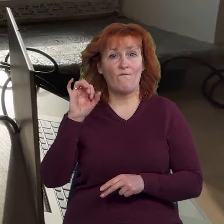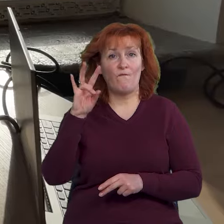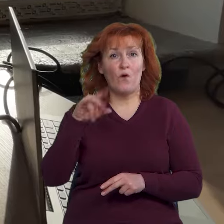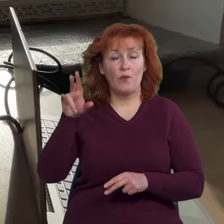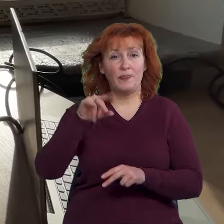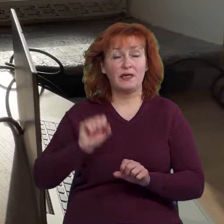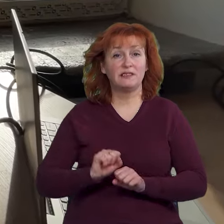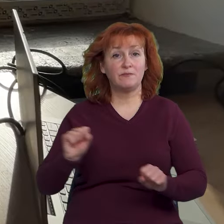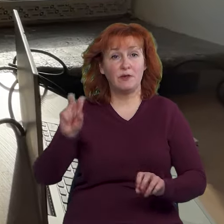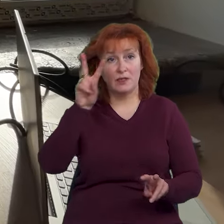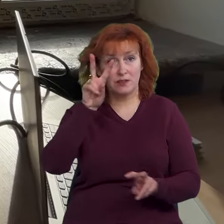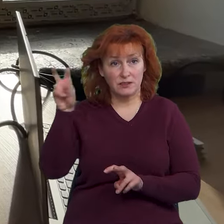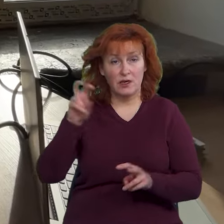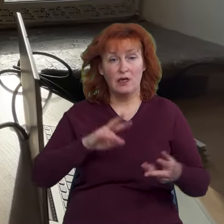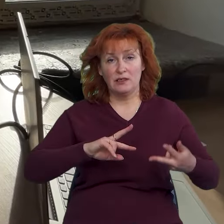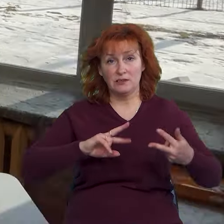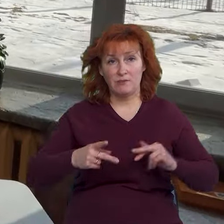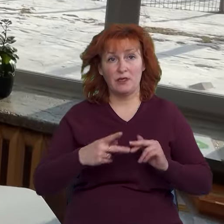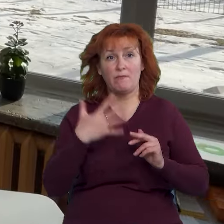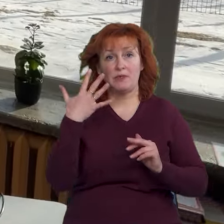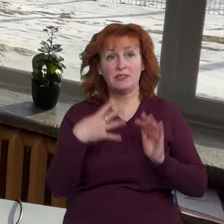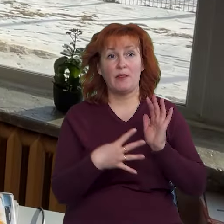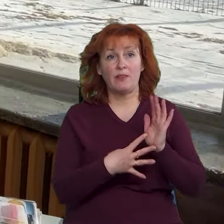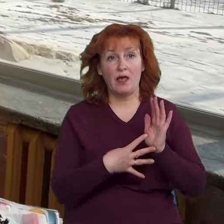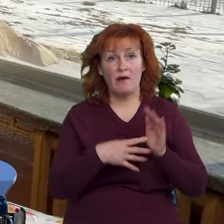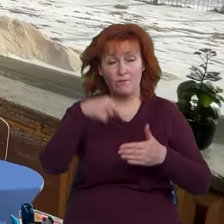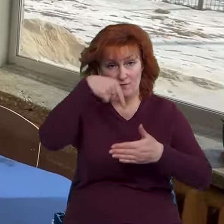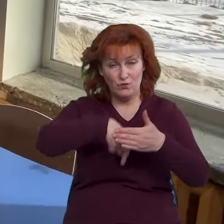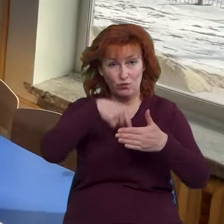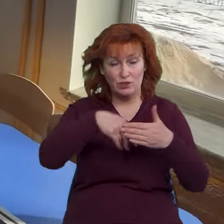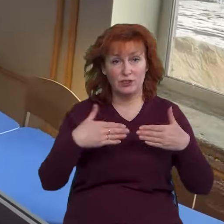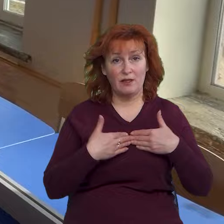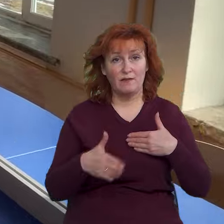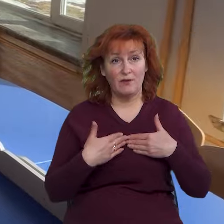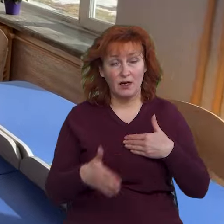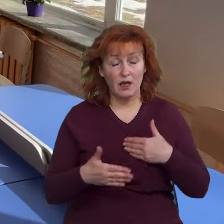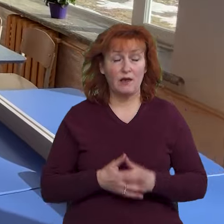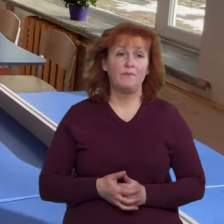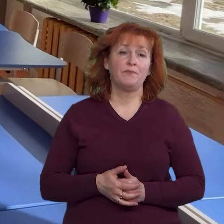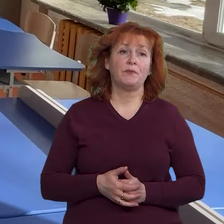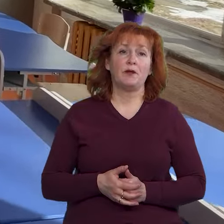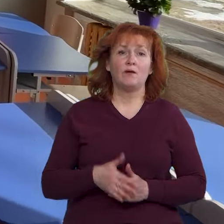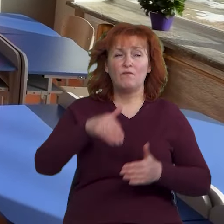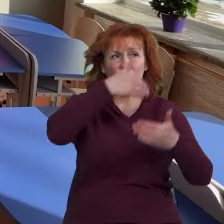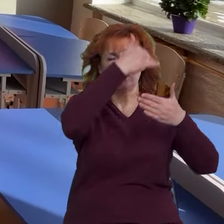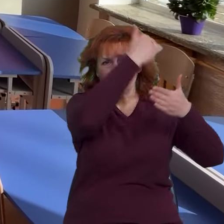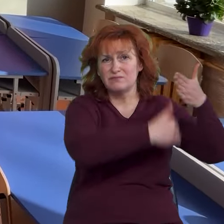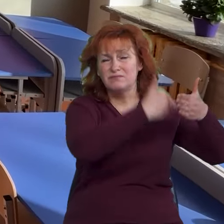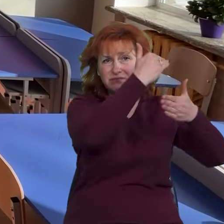замінили 59 внутрішніх дверей. Піскоструєм обчищали з нагару це і все,